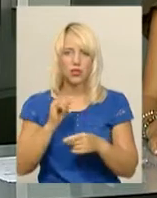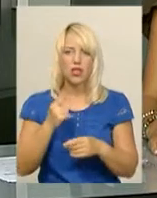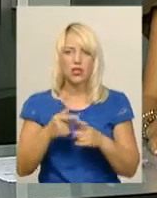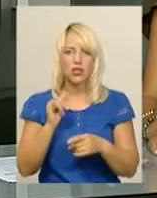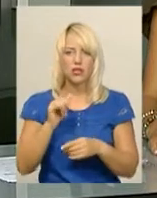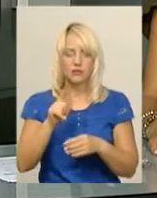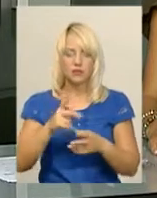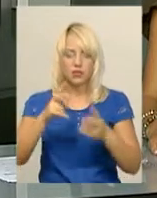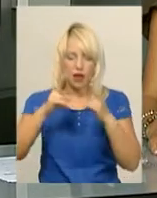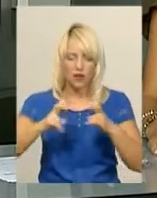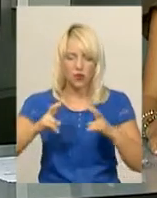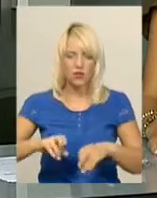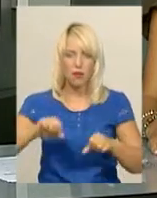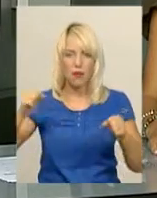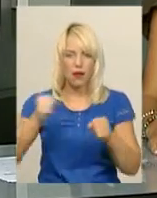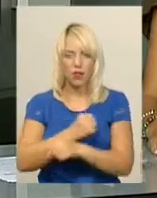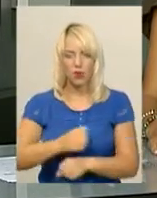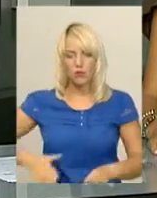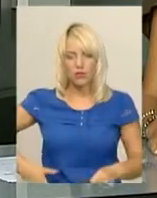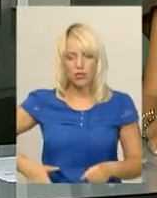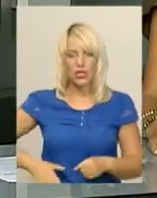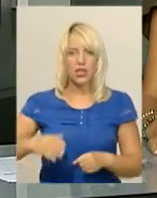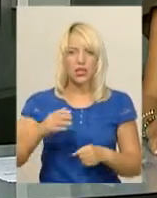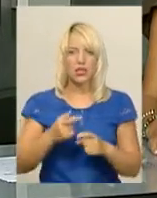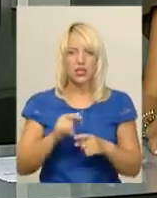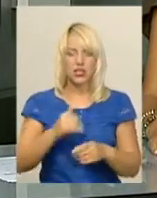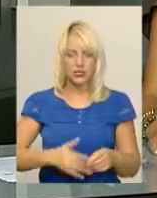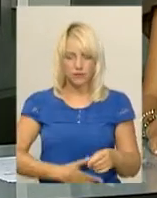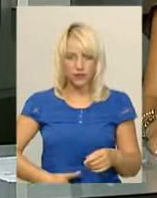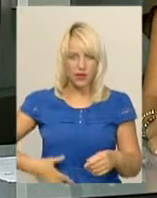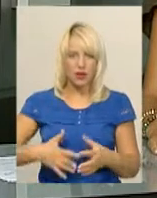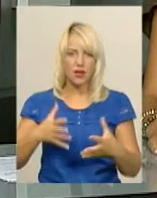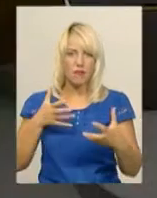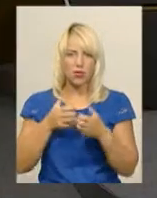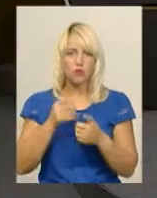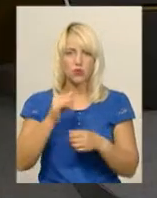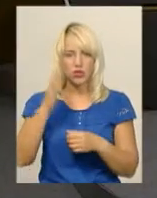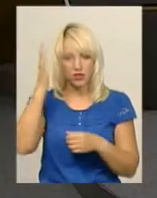діагностували перелом стегна, зачервенну гематому, закриту черепно-мозкову травму.